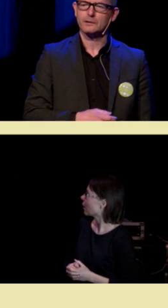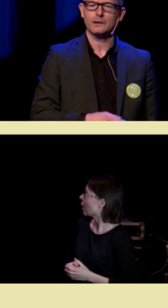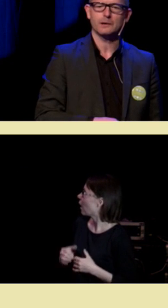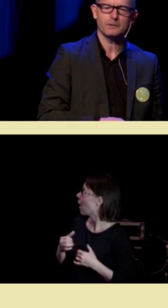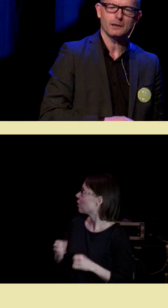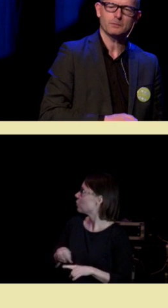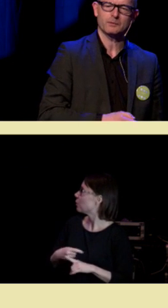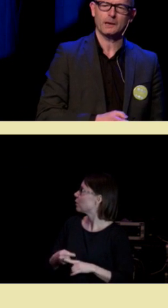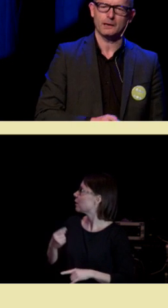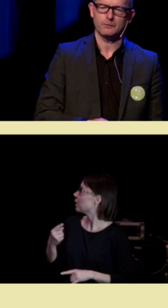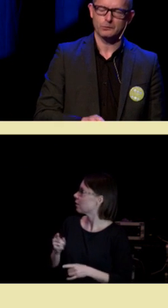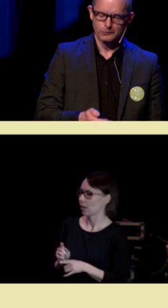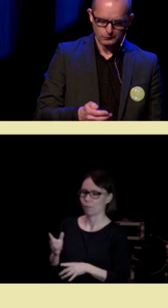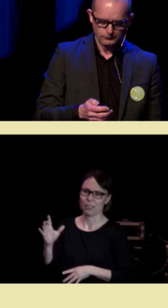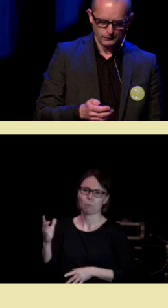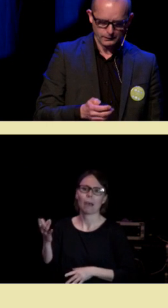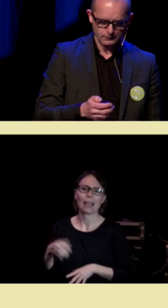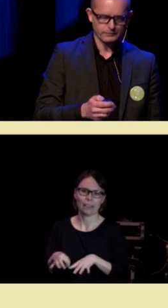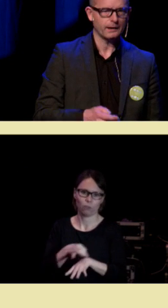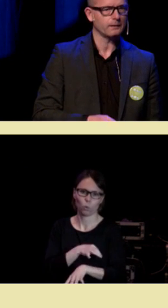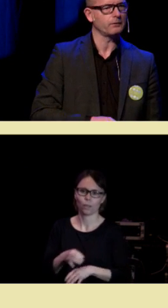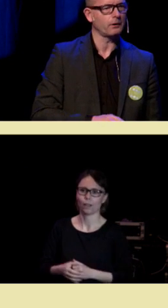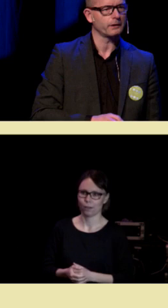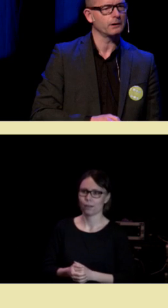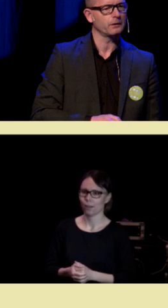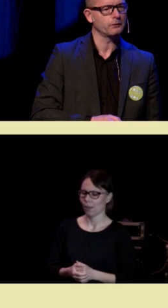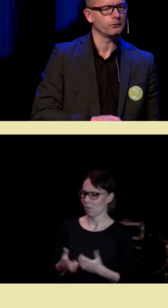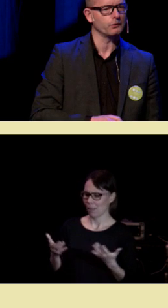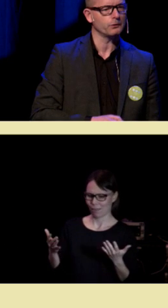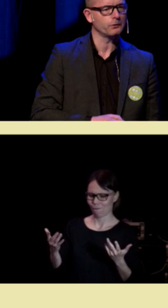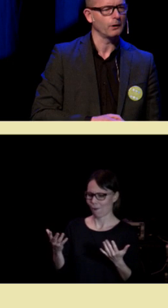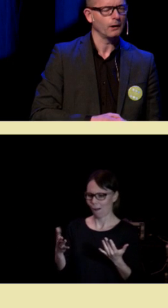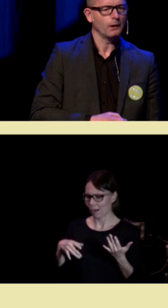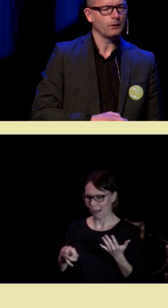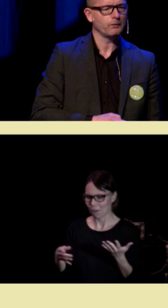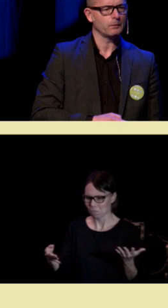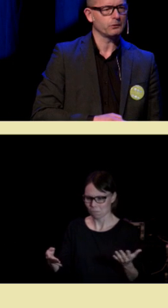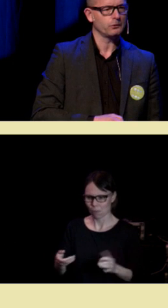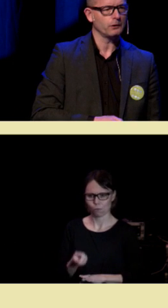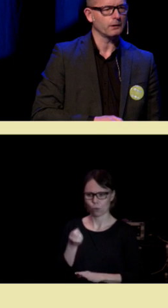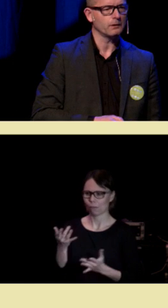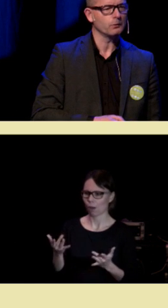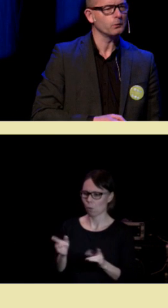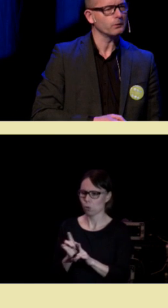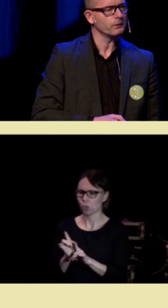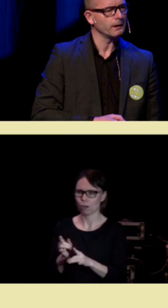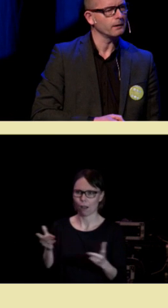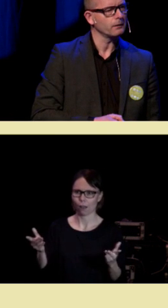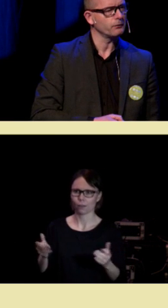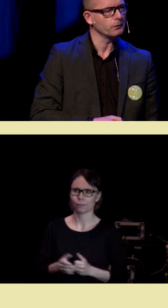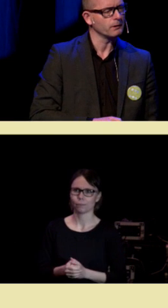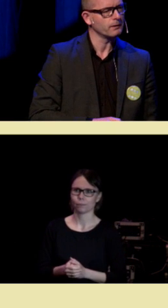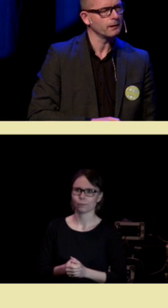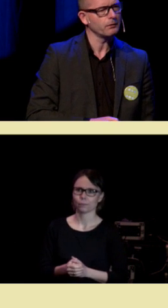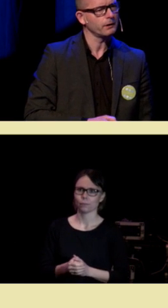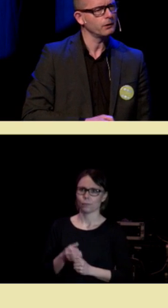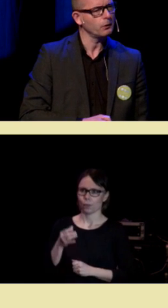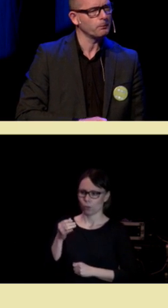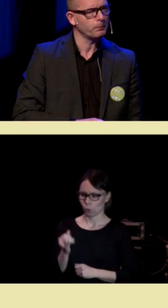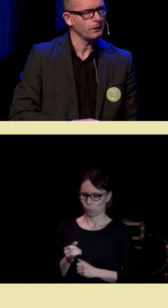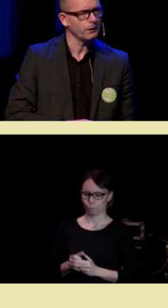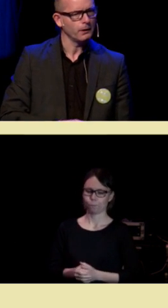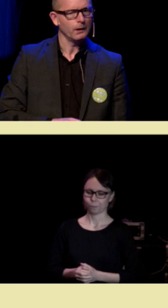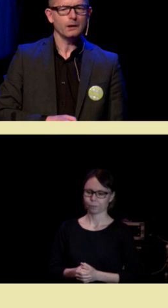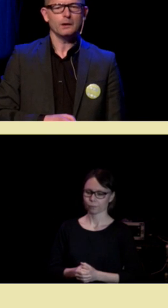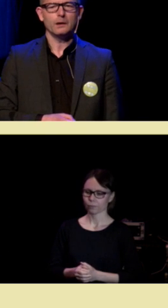de presenterte begrepet speilnevroner. Og hva i all verden var det de hadde funnet? Og hva betyr dette? Jo, det de hadde funnet, det var en